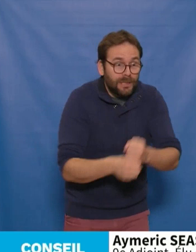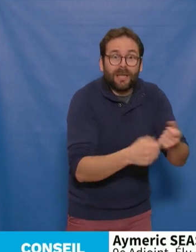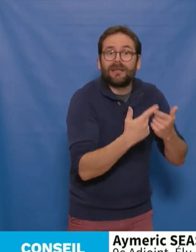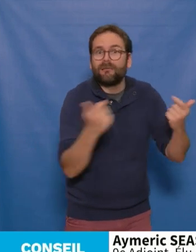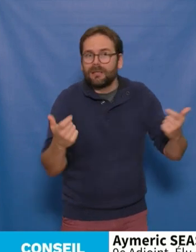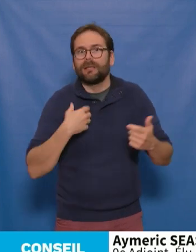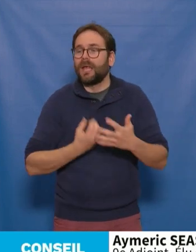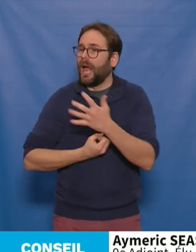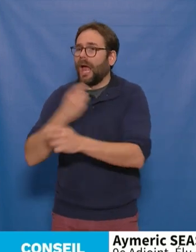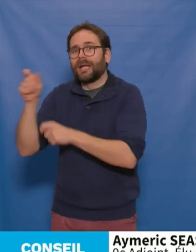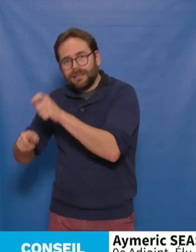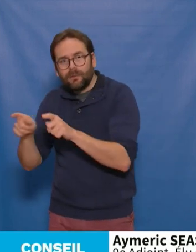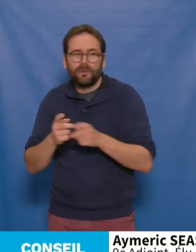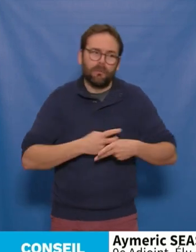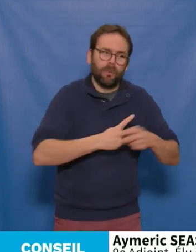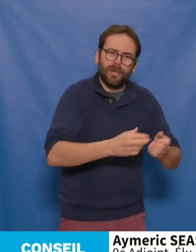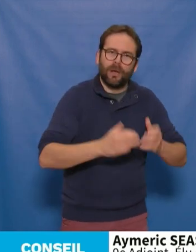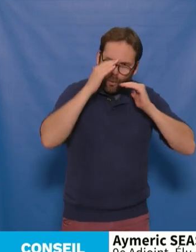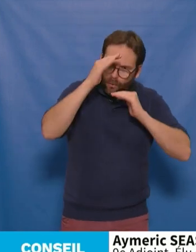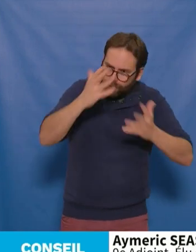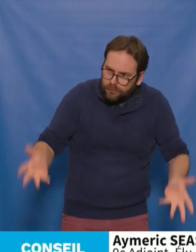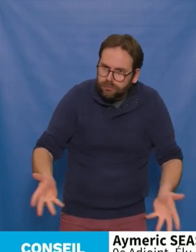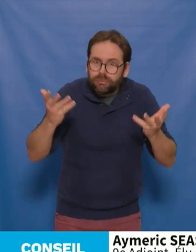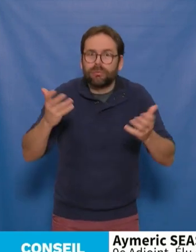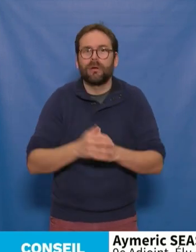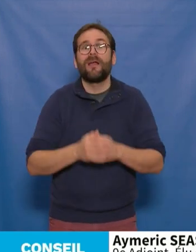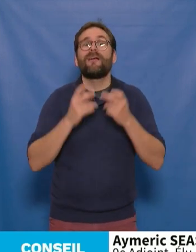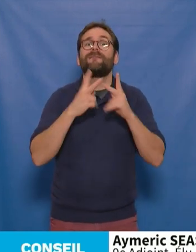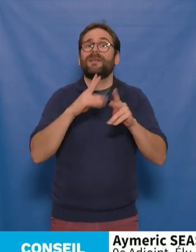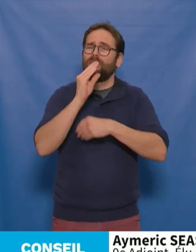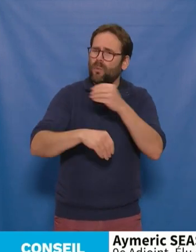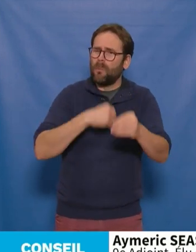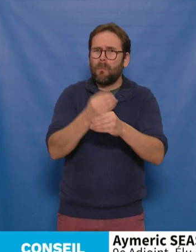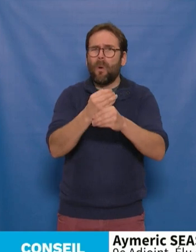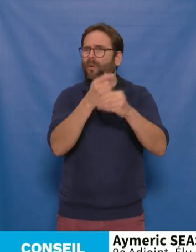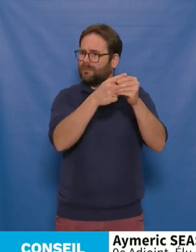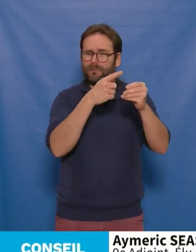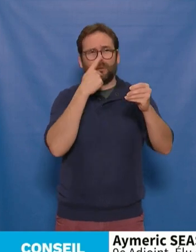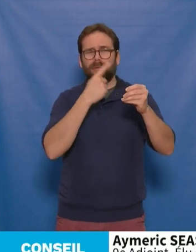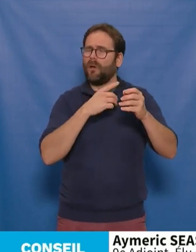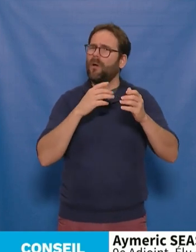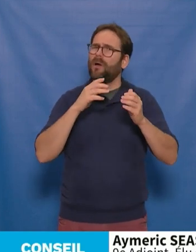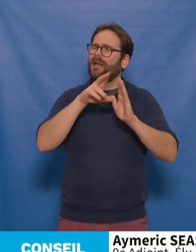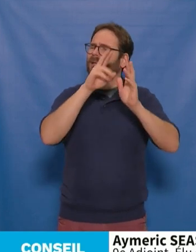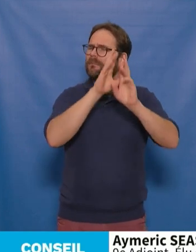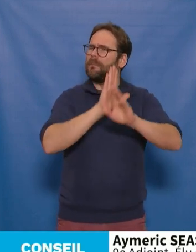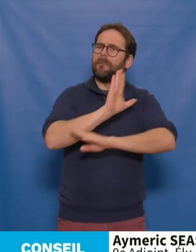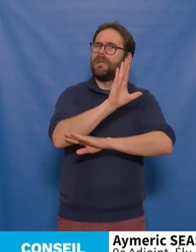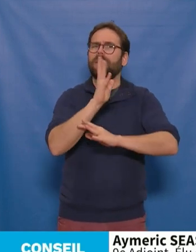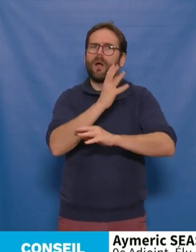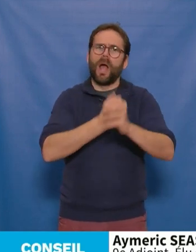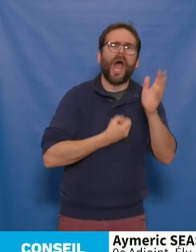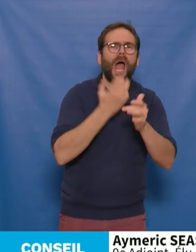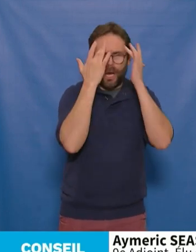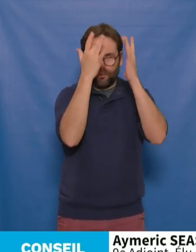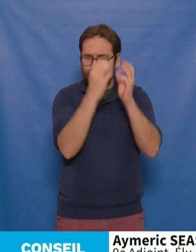message de confiance. C'est d'assumer d'être cette ville du monde qui continue de se définir et de se raconter par les arts et la culture